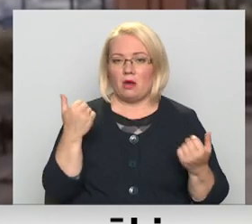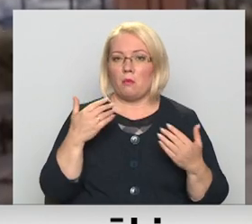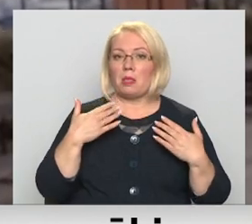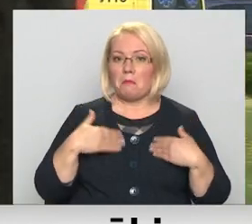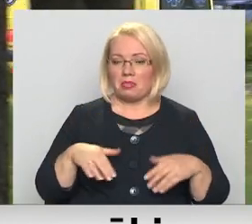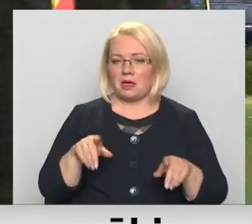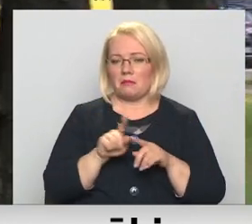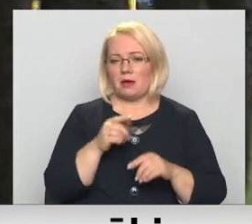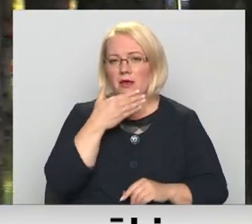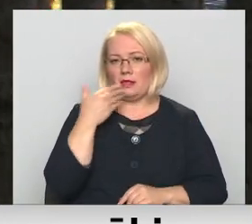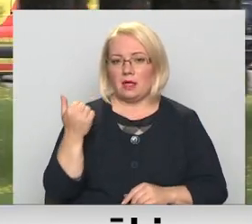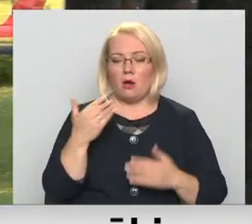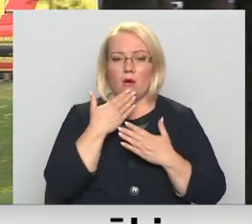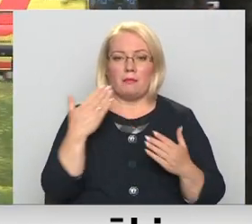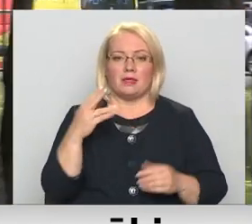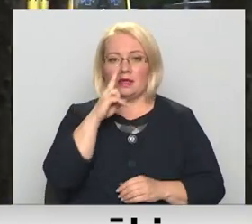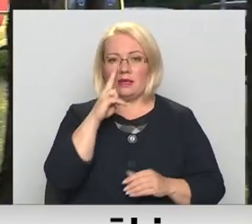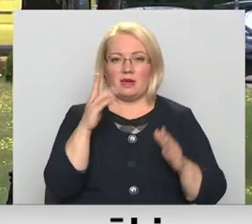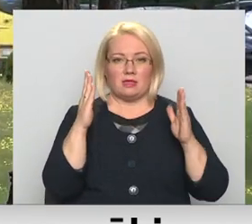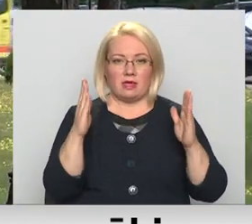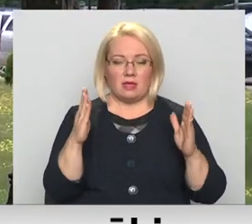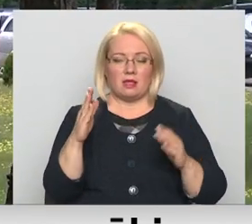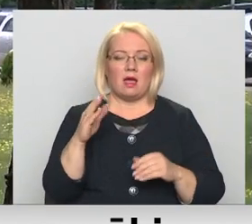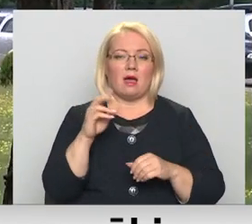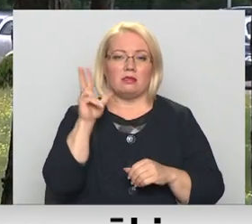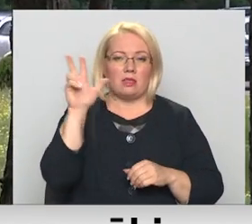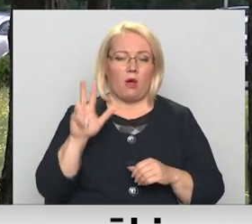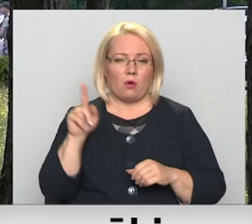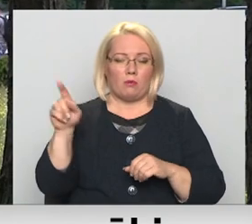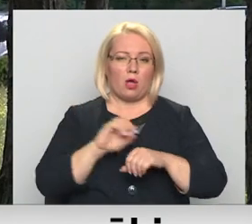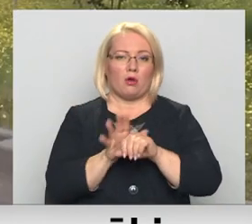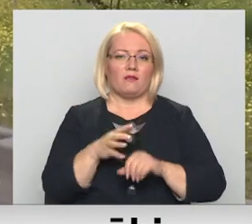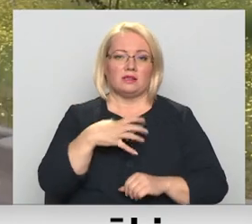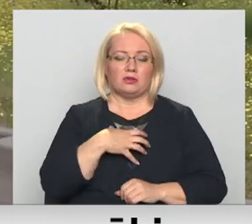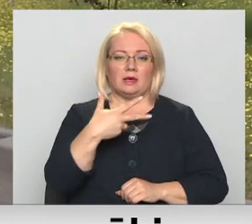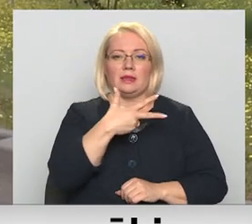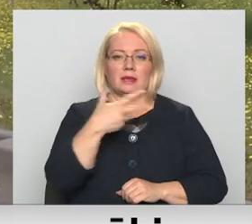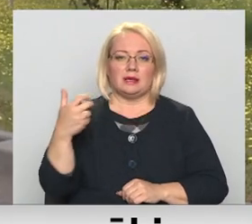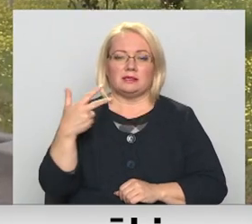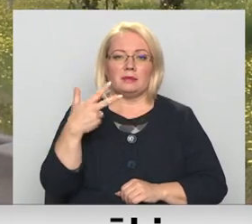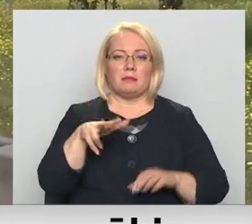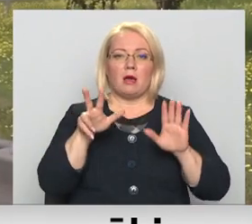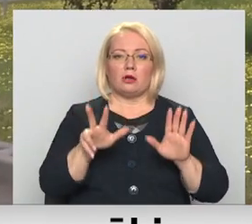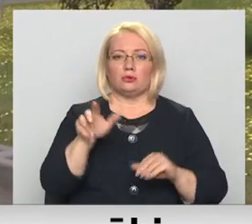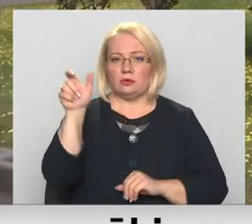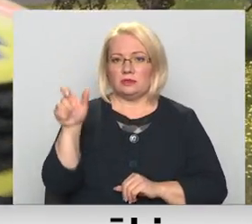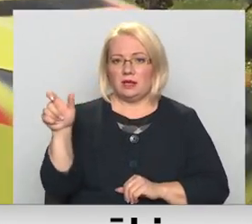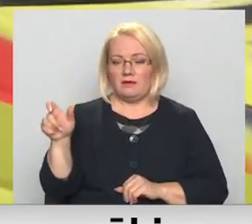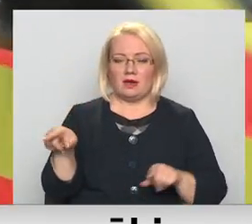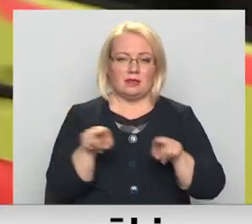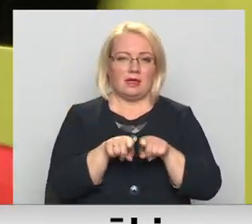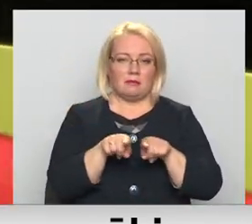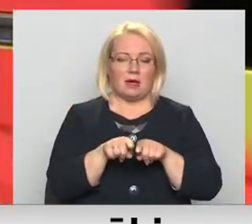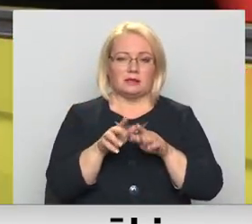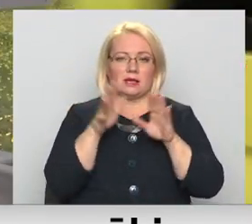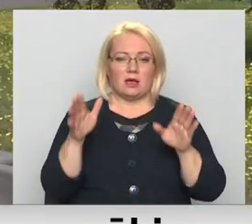arī nav. Pēdējās divās nedēļās Daugavpilī ar Covid-19 saslimuši 338 cilvēki, kas ir tikpat daudz,